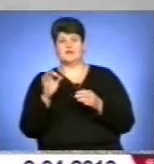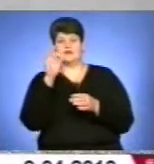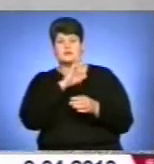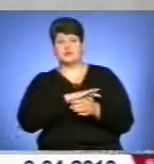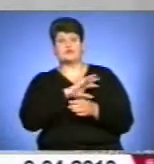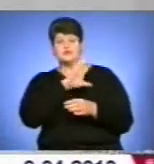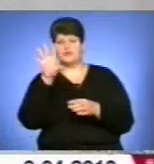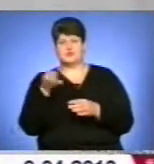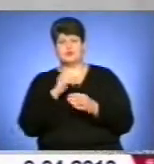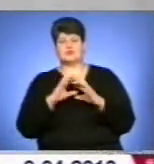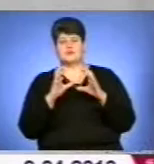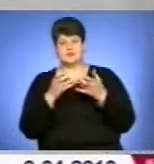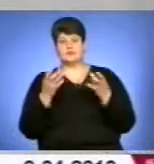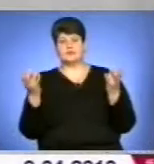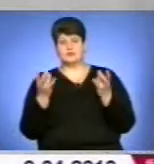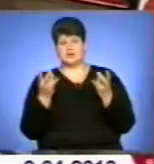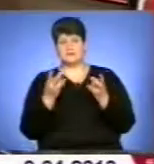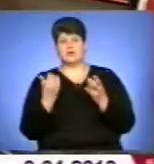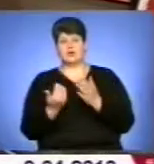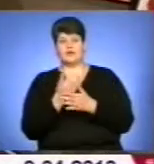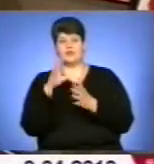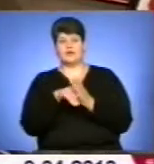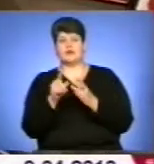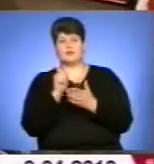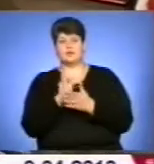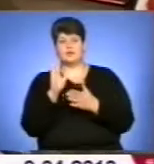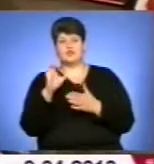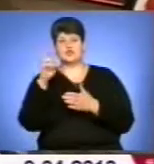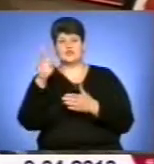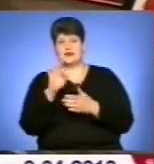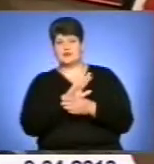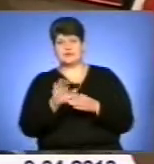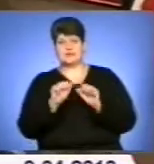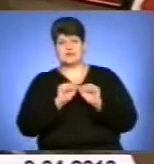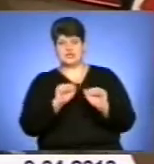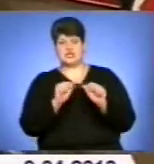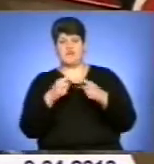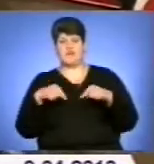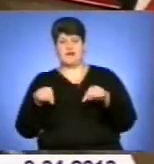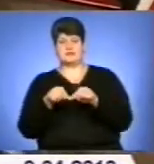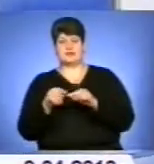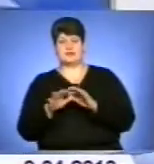світі. Особливо потрібним нововведення має стати для соціально незахищених верств населення.